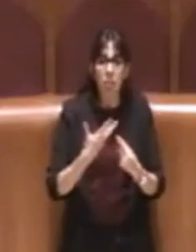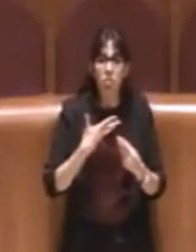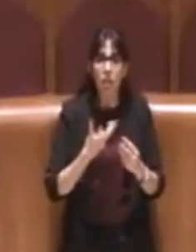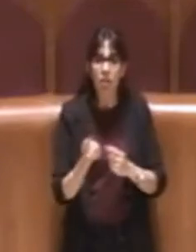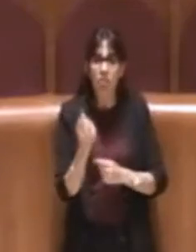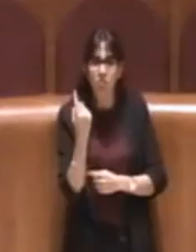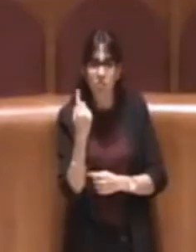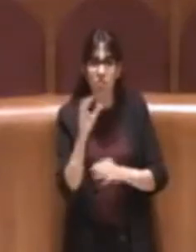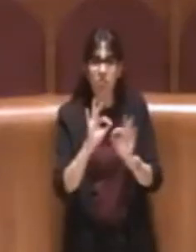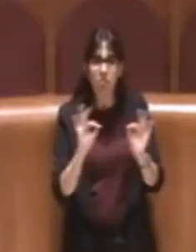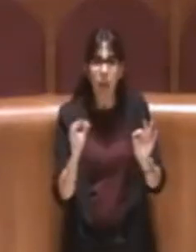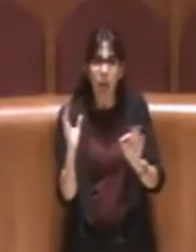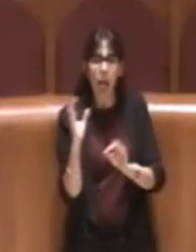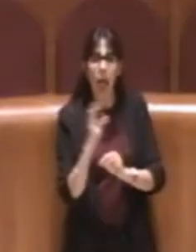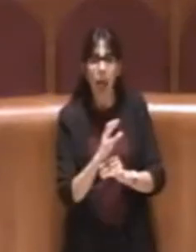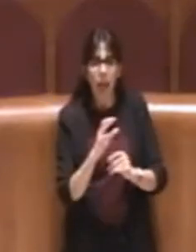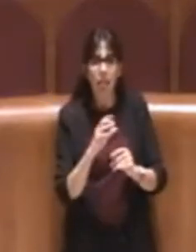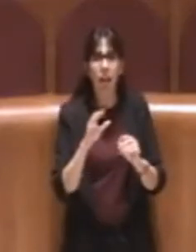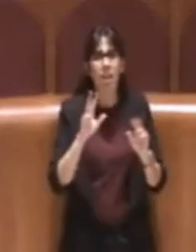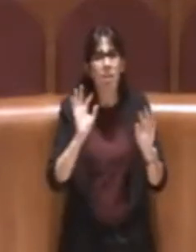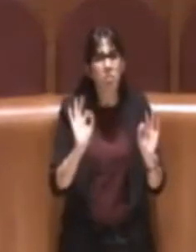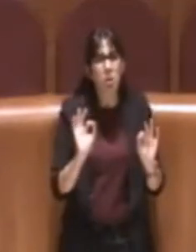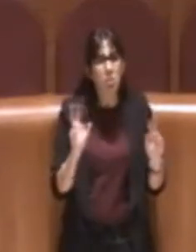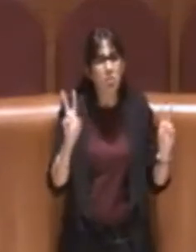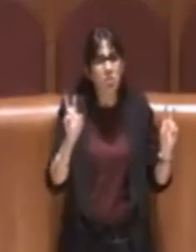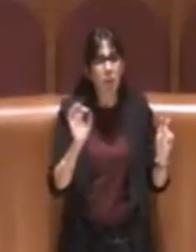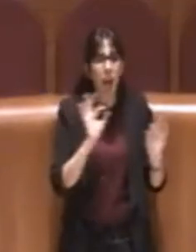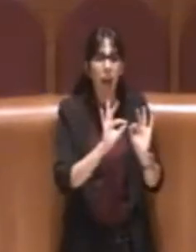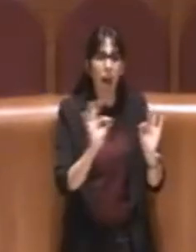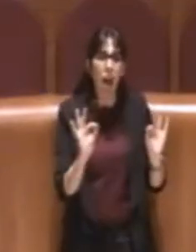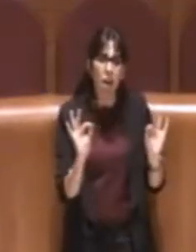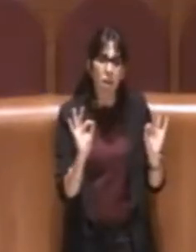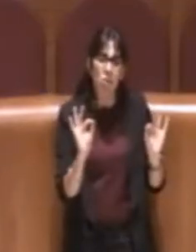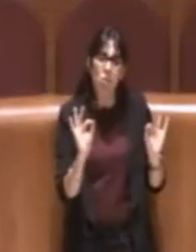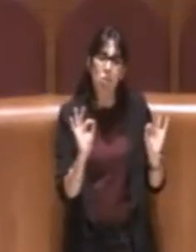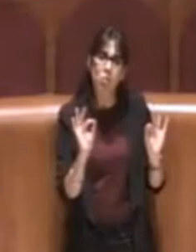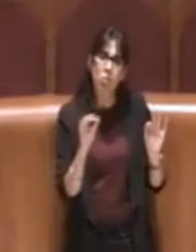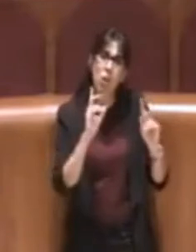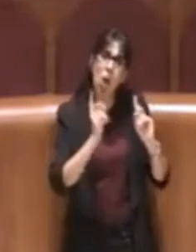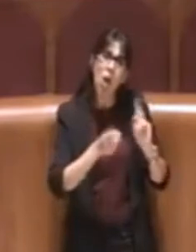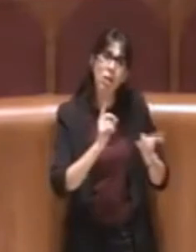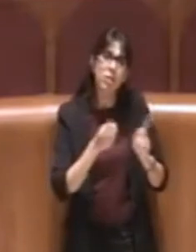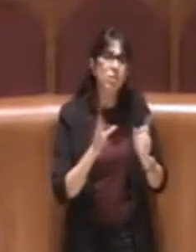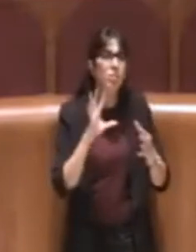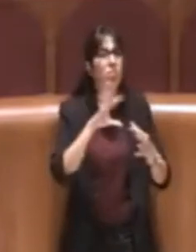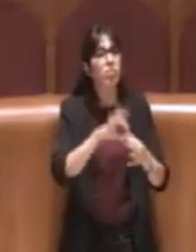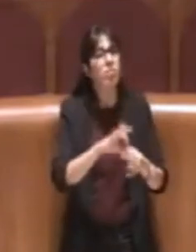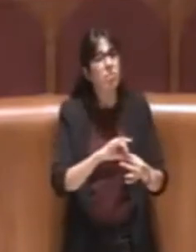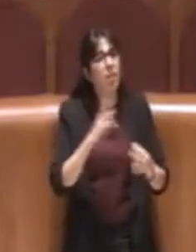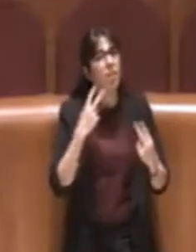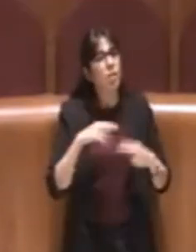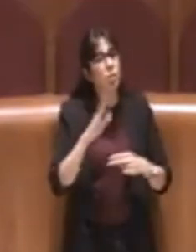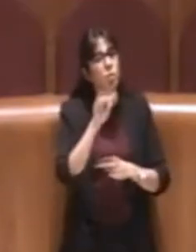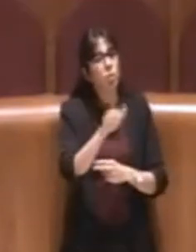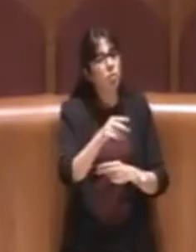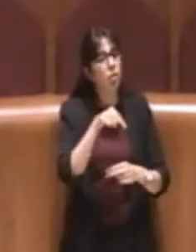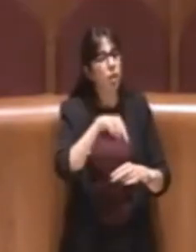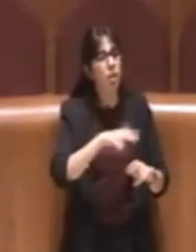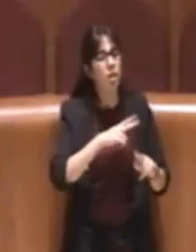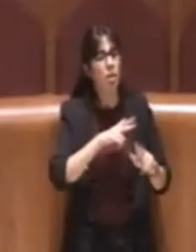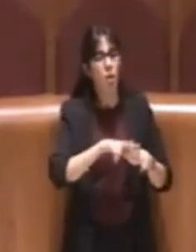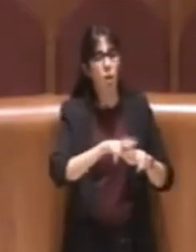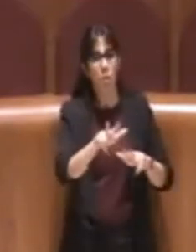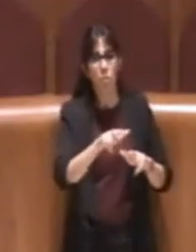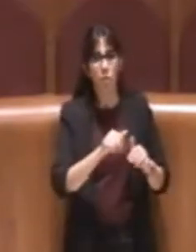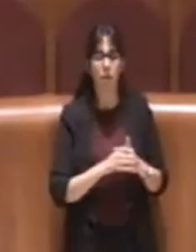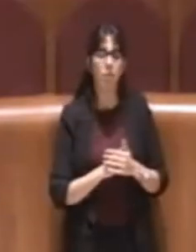attacchi su certi aspetti politici che riguardano la vita di tutti i giorni di questo Comune. Ho sentito delle